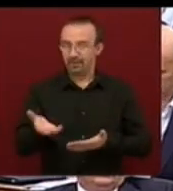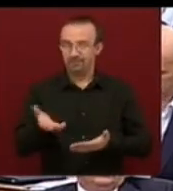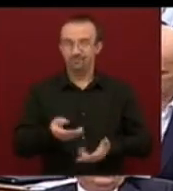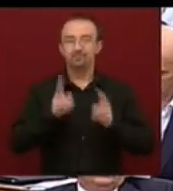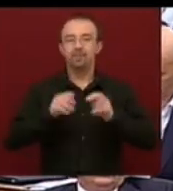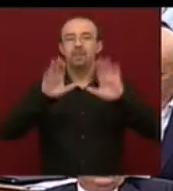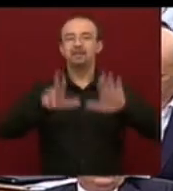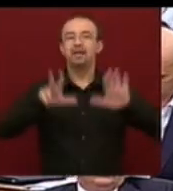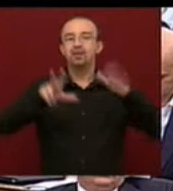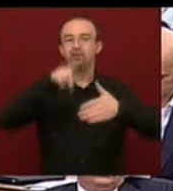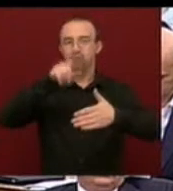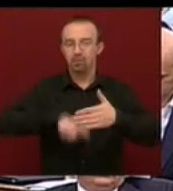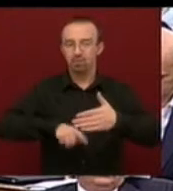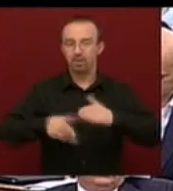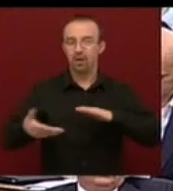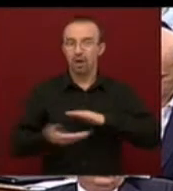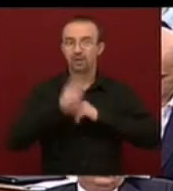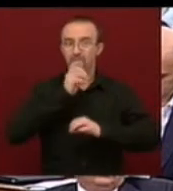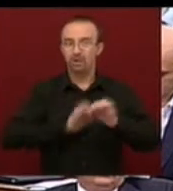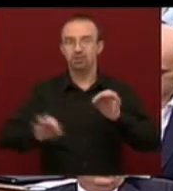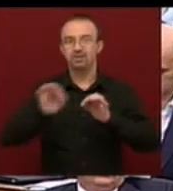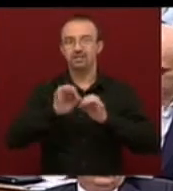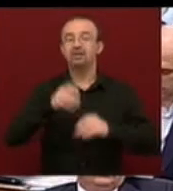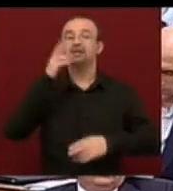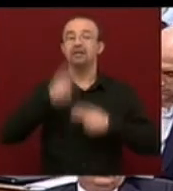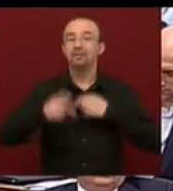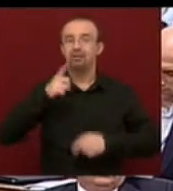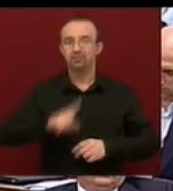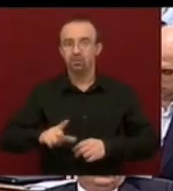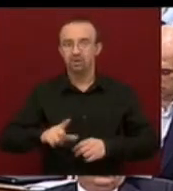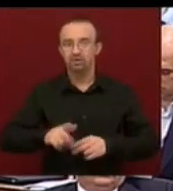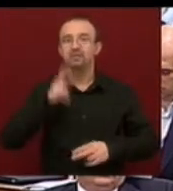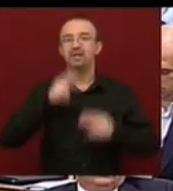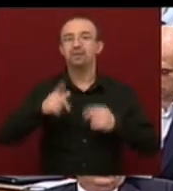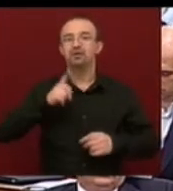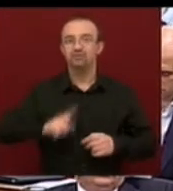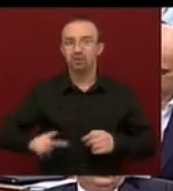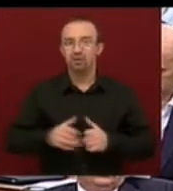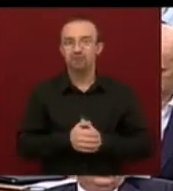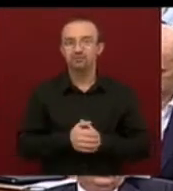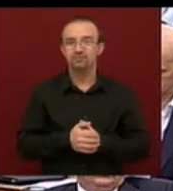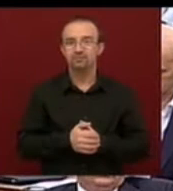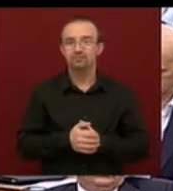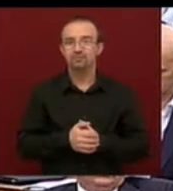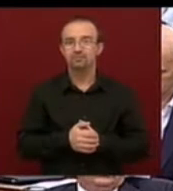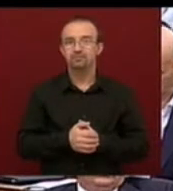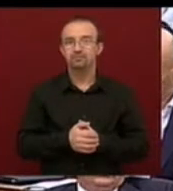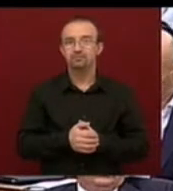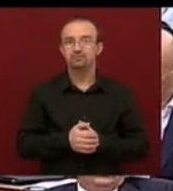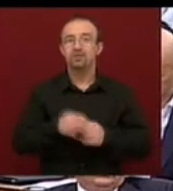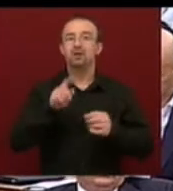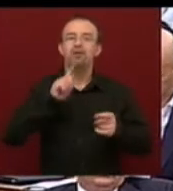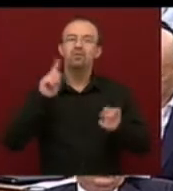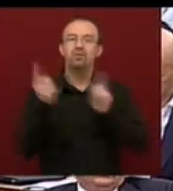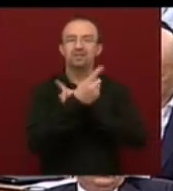a 18 hónap alatt Magyarország képes volt, képes volt, pont fordítva, nem